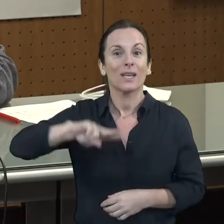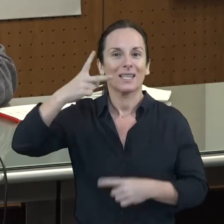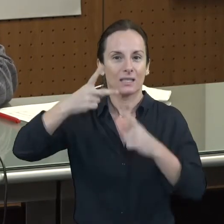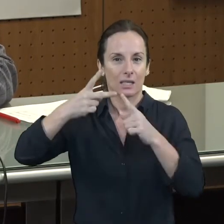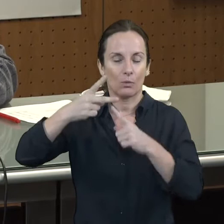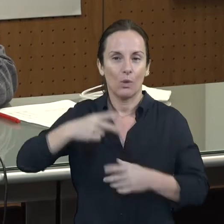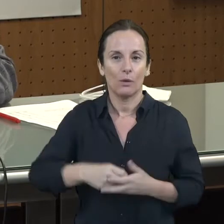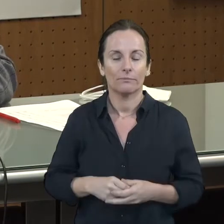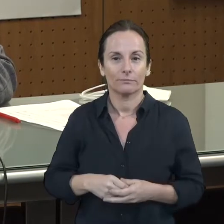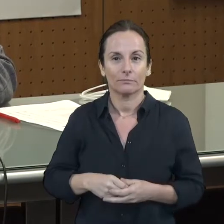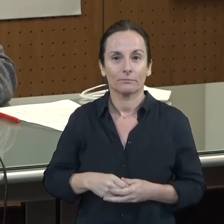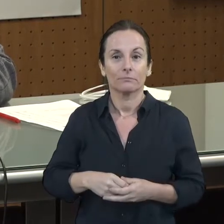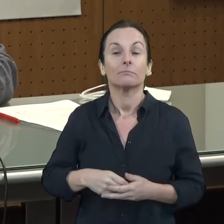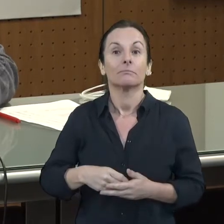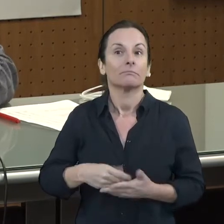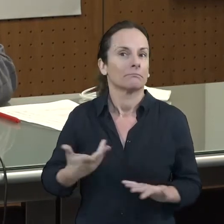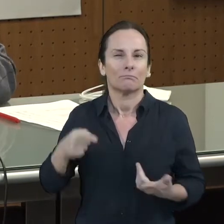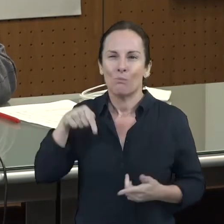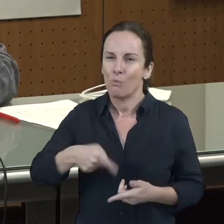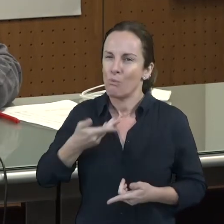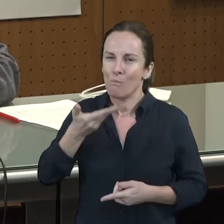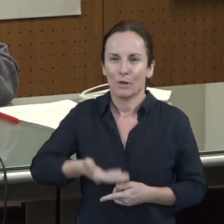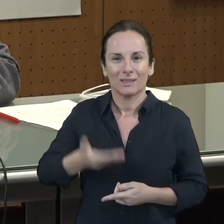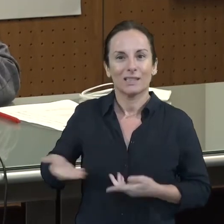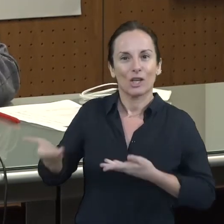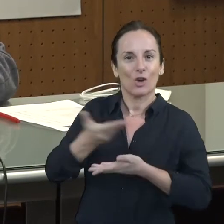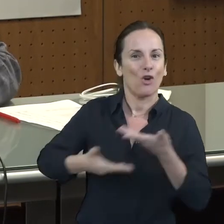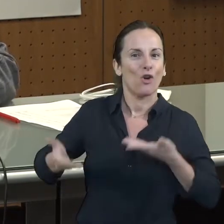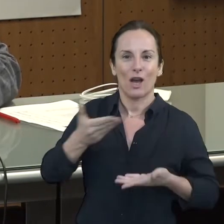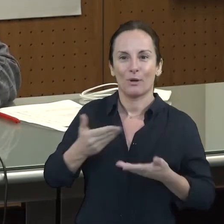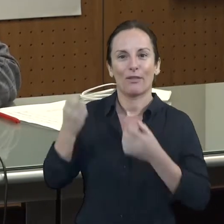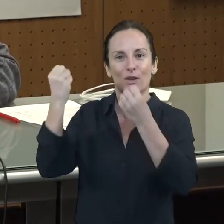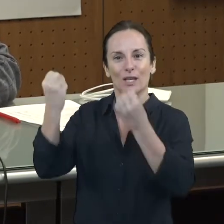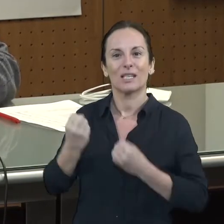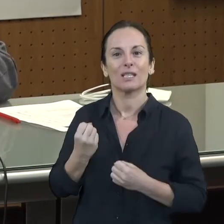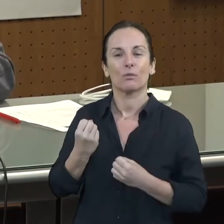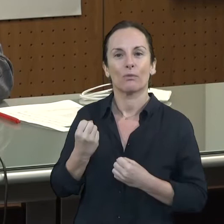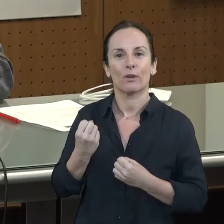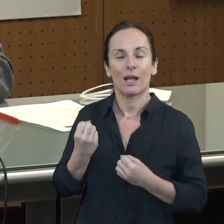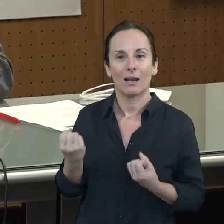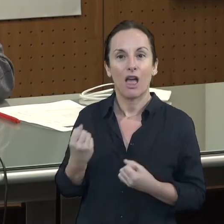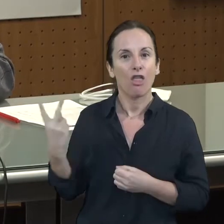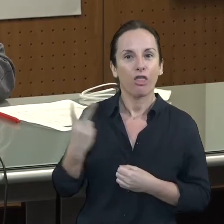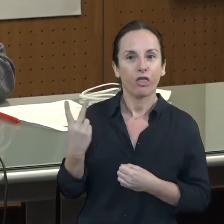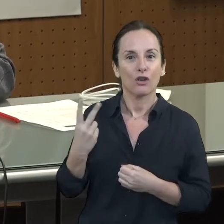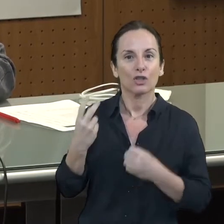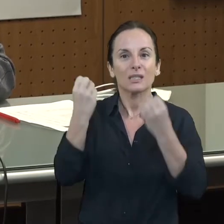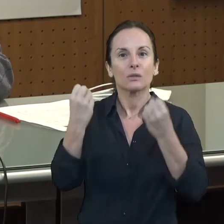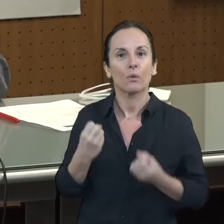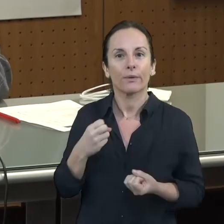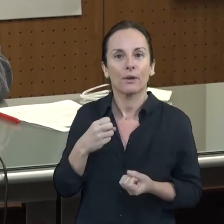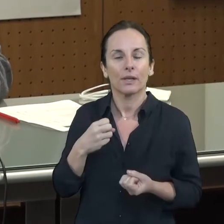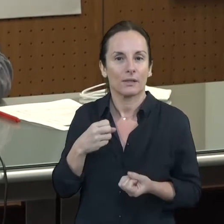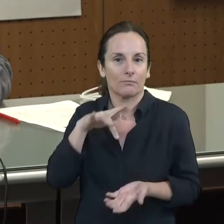col·laboració institucional amb una institució que comparteix el mateix territori que nosaltres, per nosaltres el primer acte d'avui,